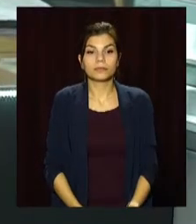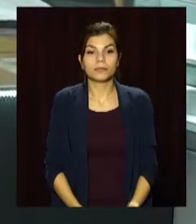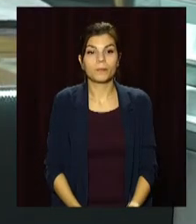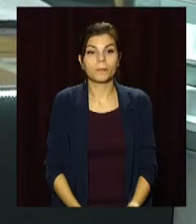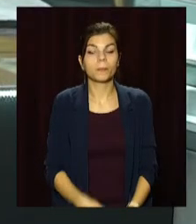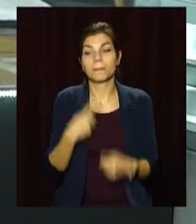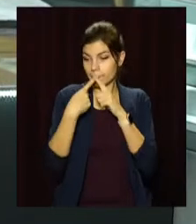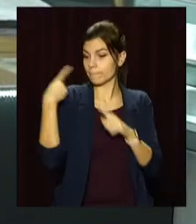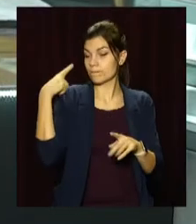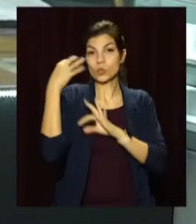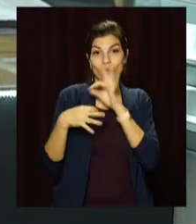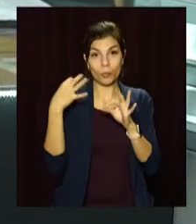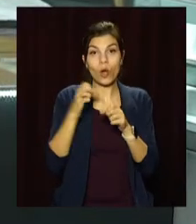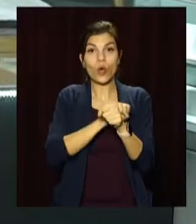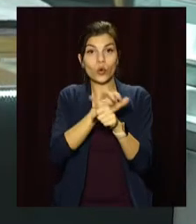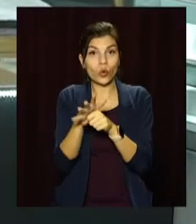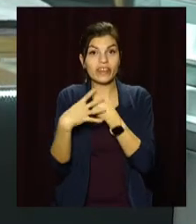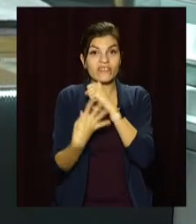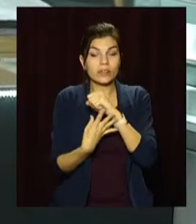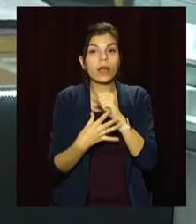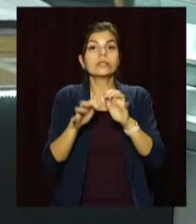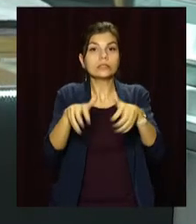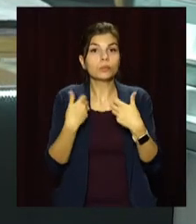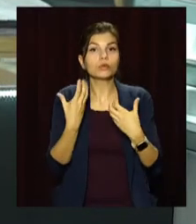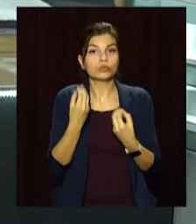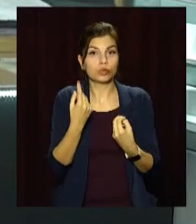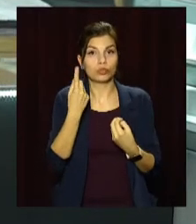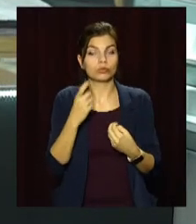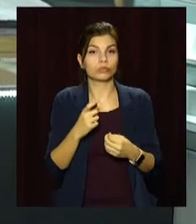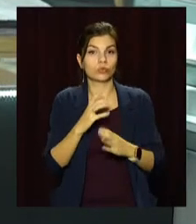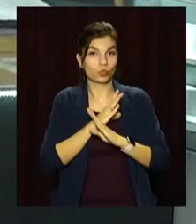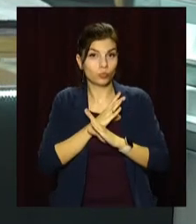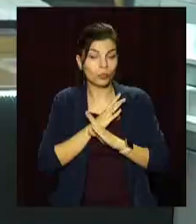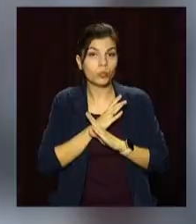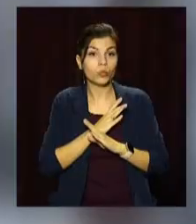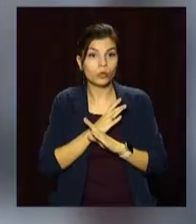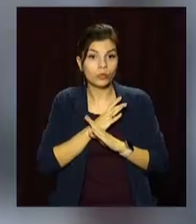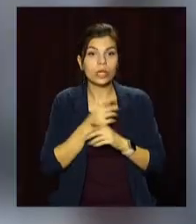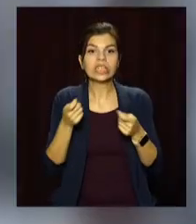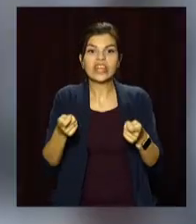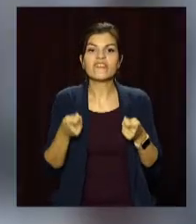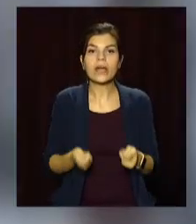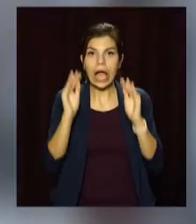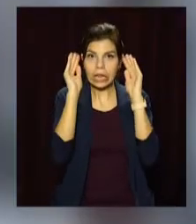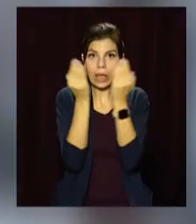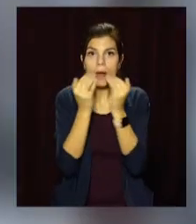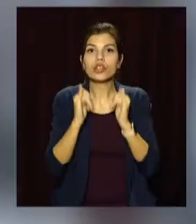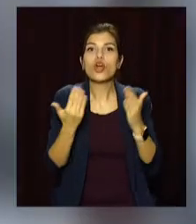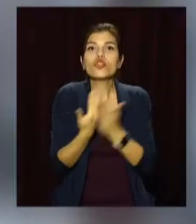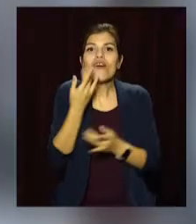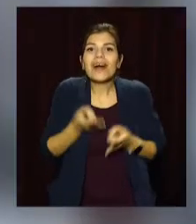Минулої доби ковід-19 забрав ще одне життя. В Дніпрі від хвороби помер завідуючий реанімацією для